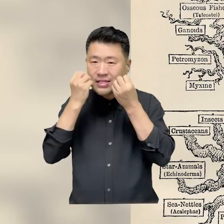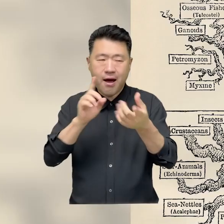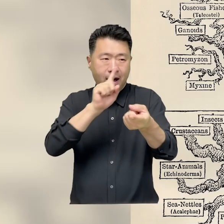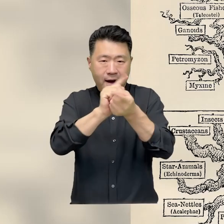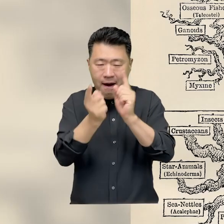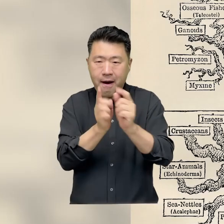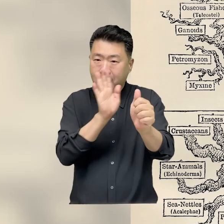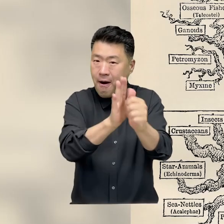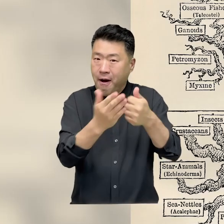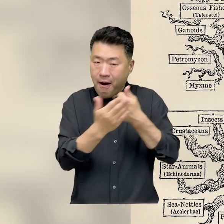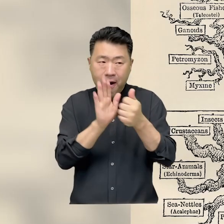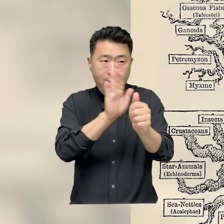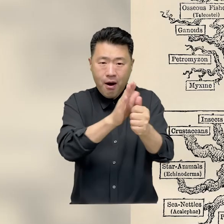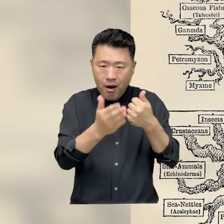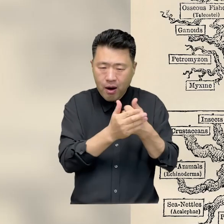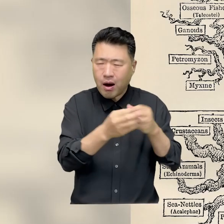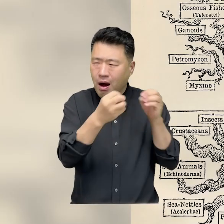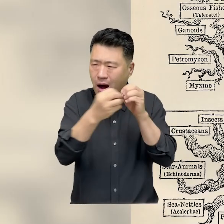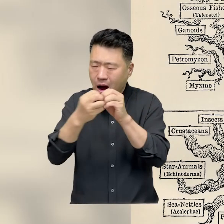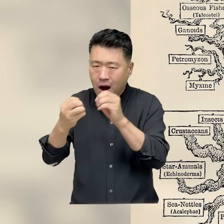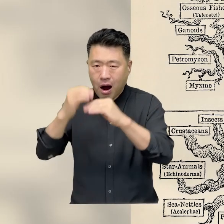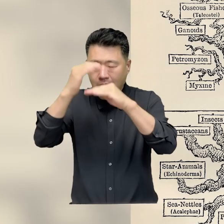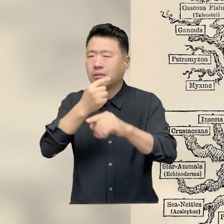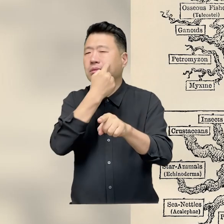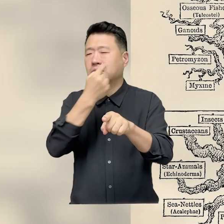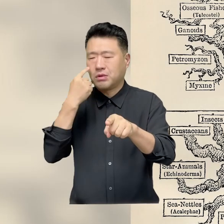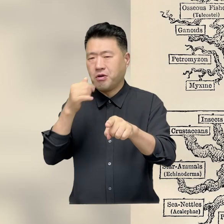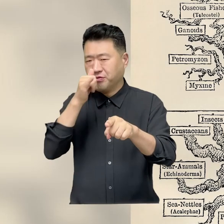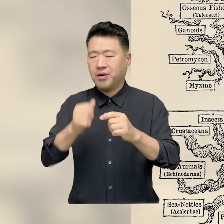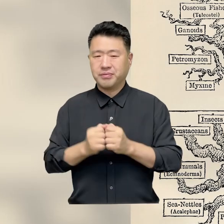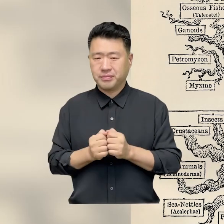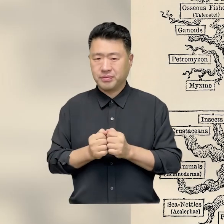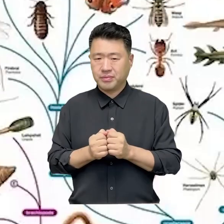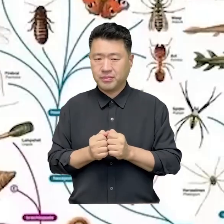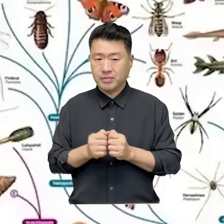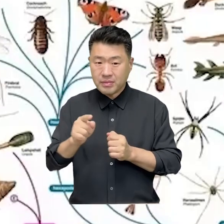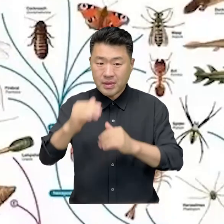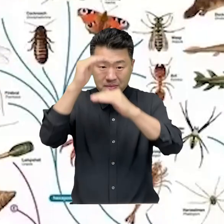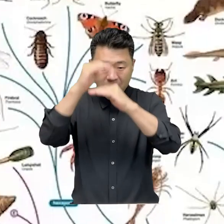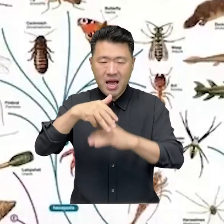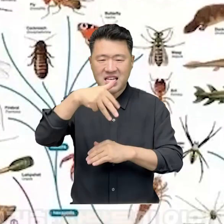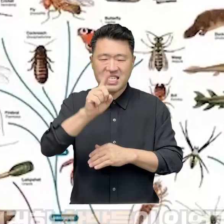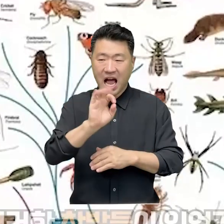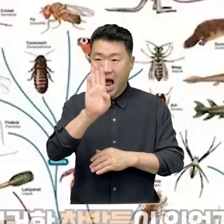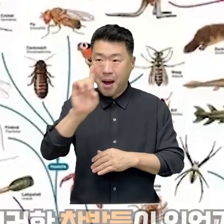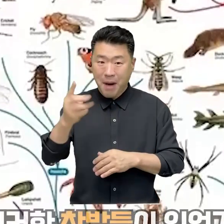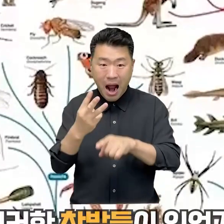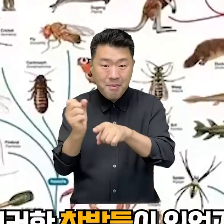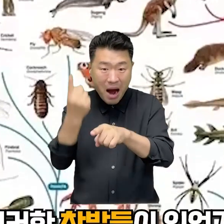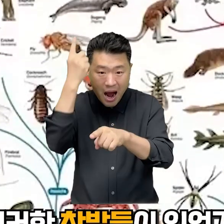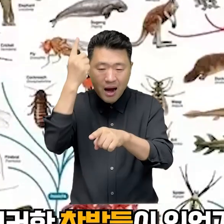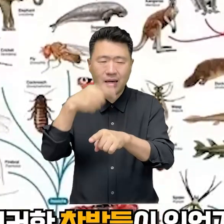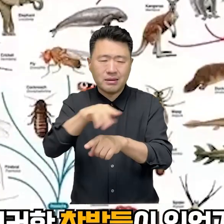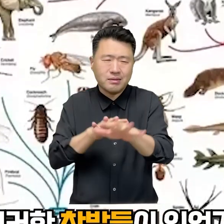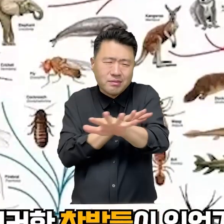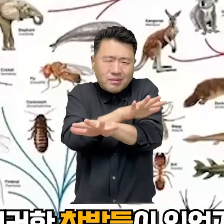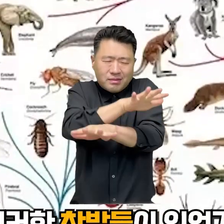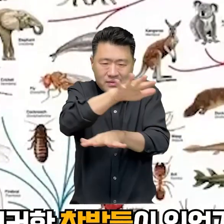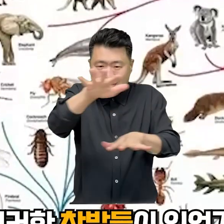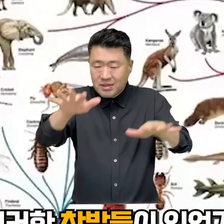새로운 협력과 역할 분담에 창발이 있었음을 보여준다. 이 창발들이 있었기 때문에